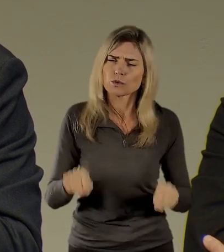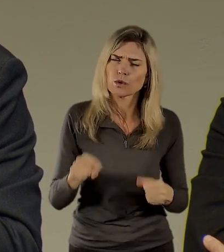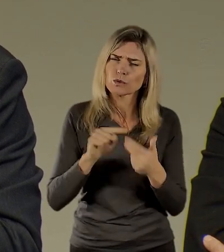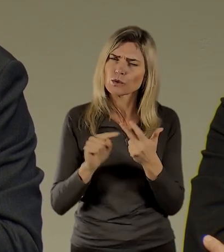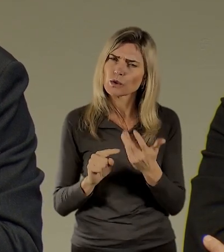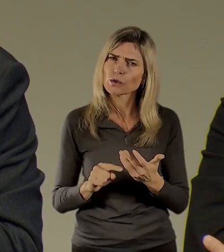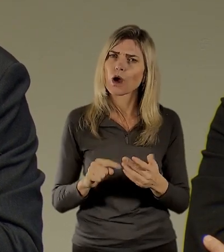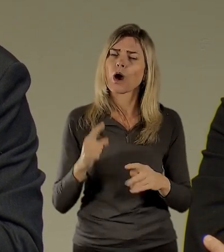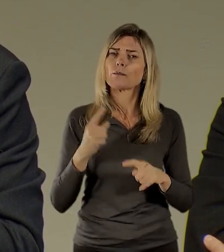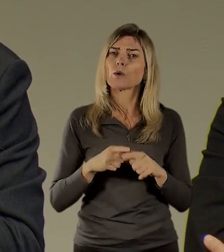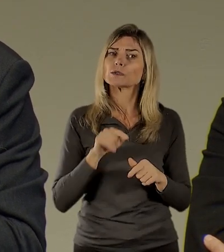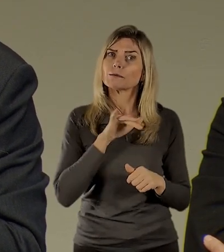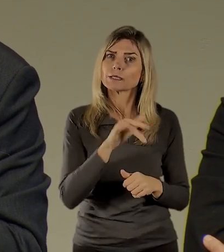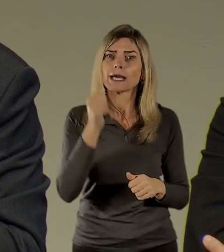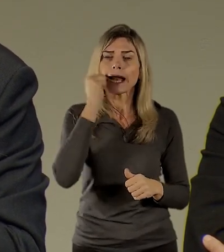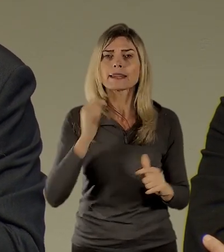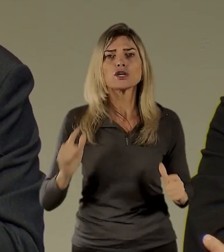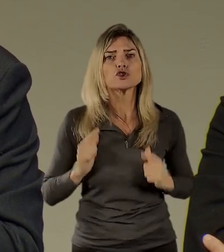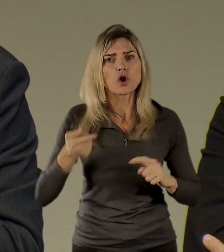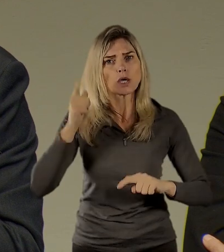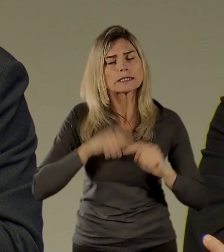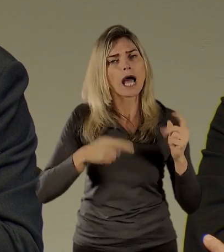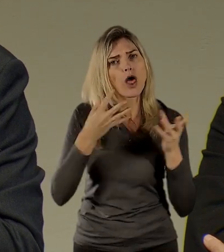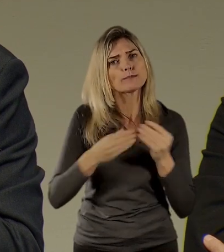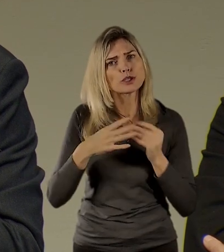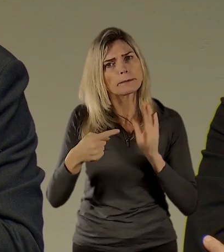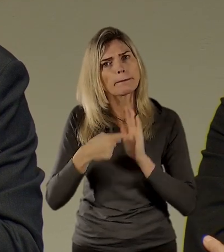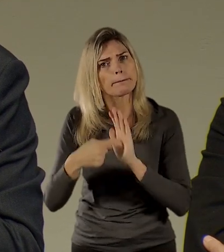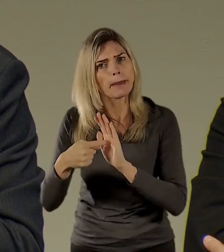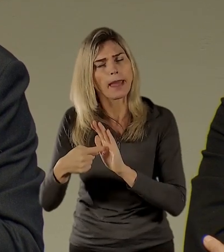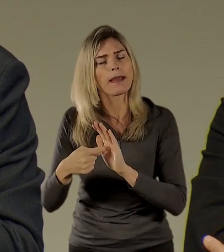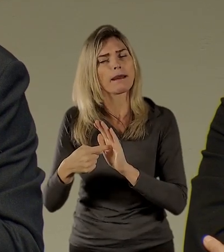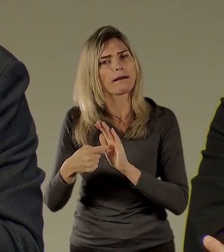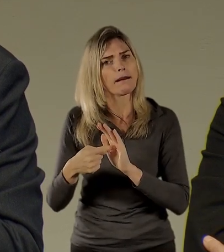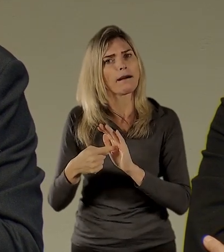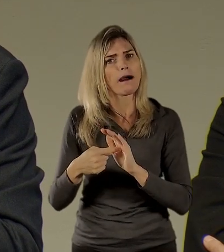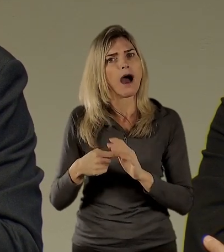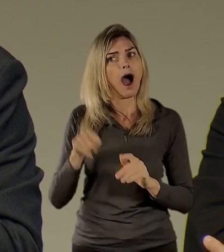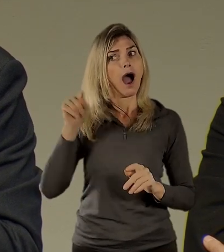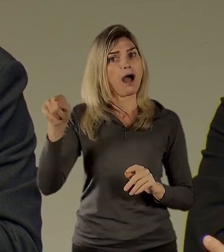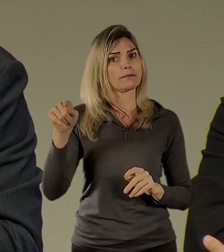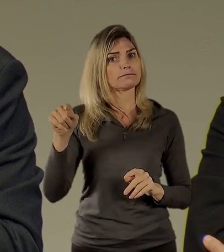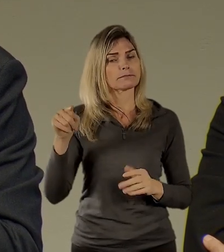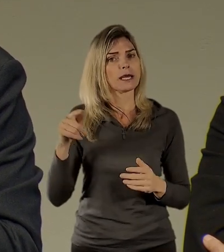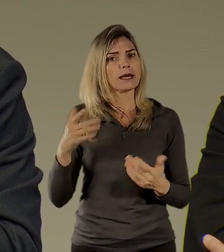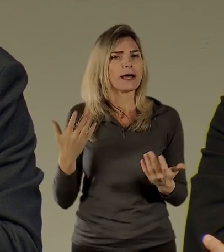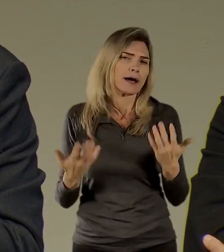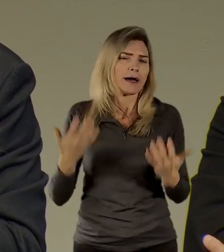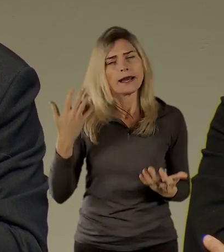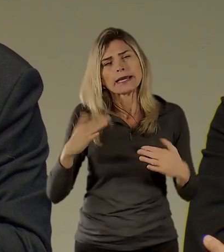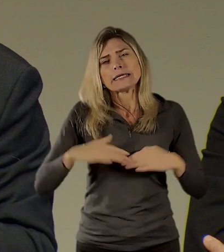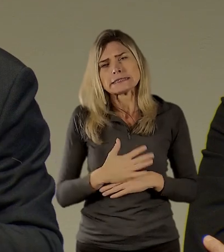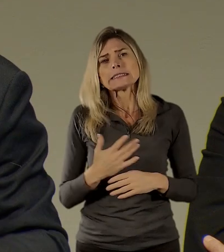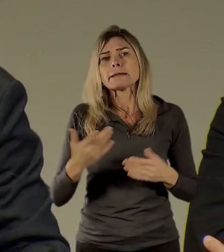konkrétní lidské příběhy, které se v tom rámci odehrávaly a tohle to tam moc nenajde, ten návštěník, takže snad se to bude